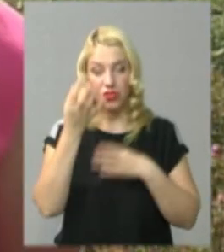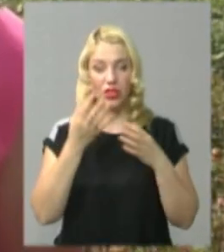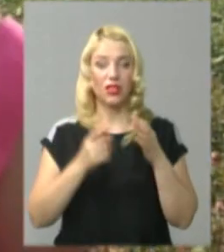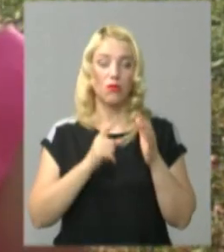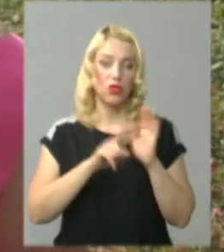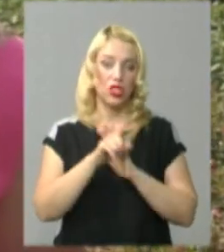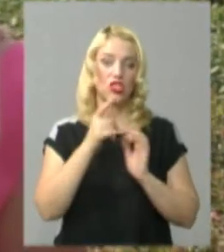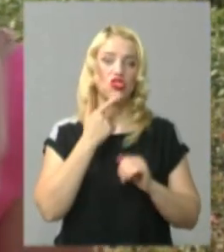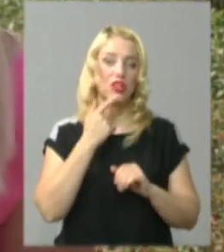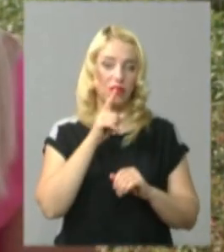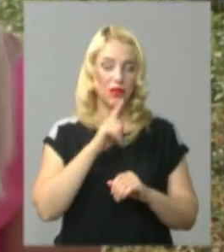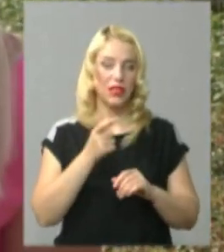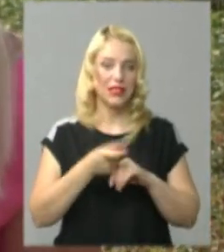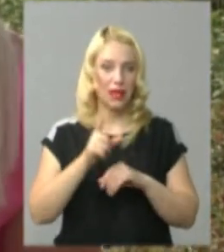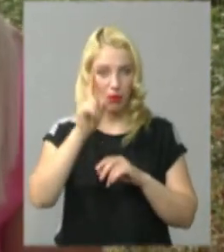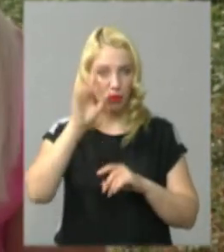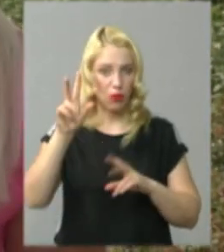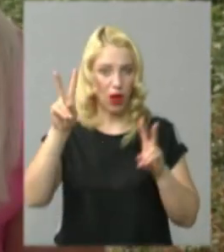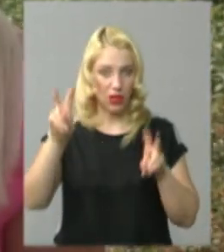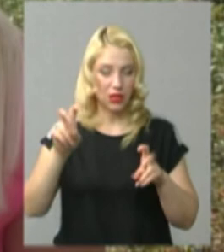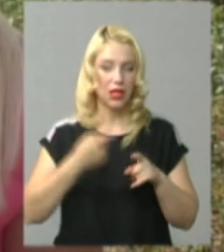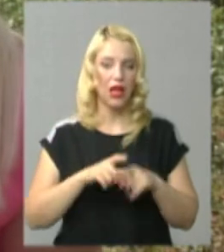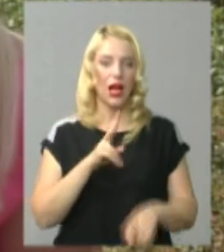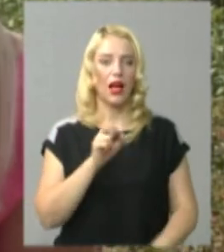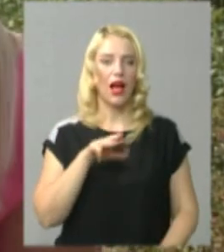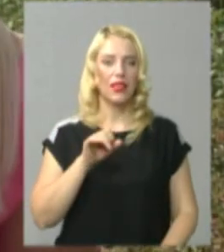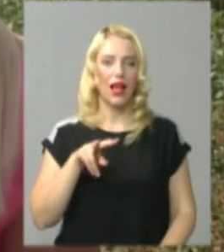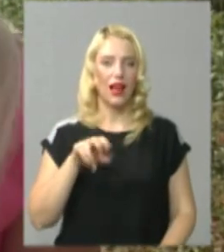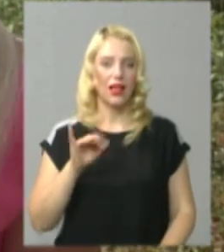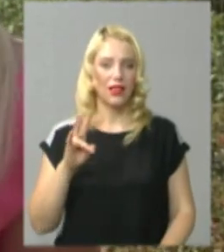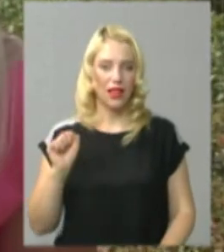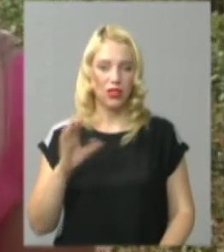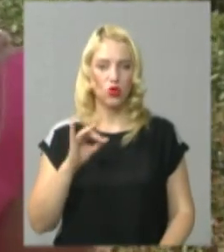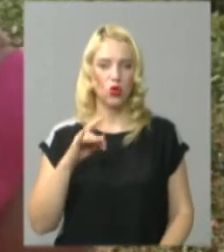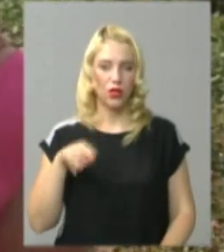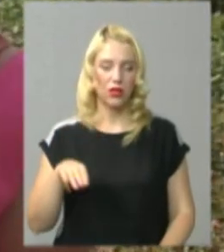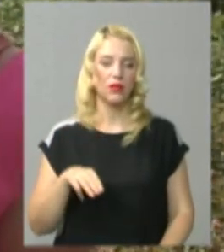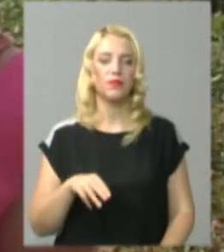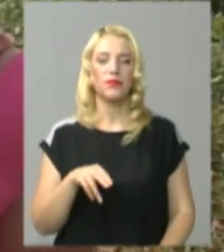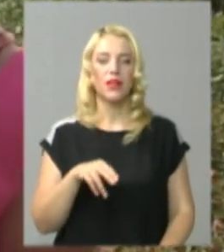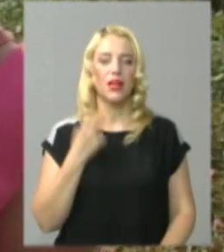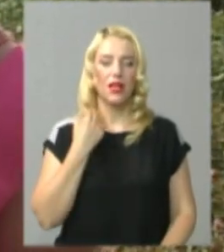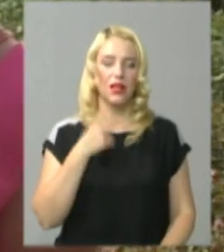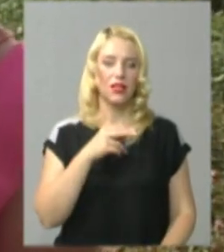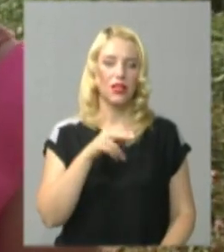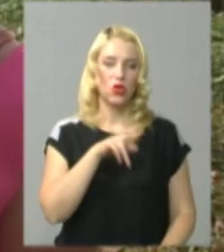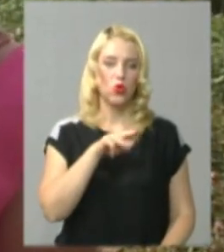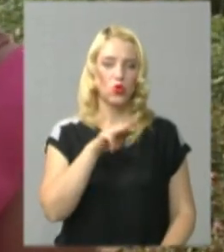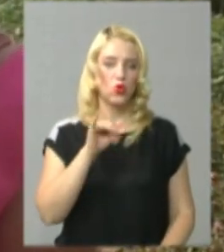Найбільші популярні – каталіна сорт, Девіда Остіна англійська, Джульєта,